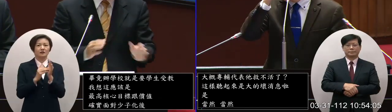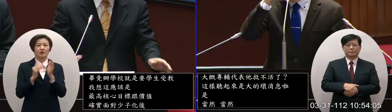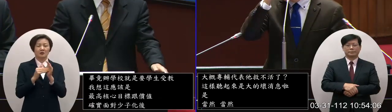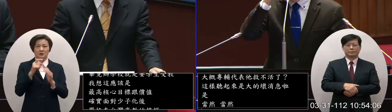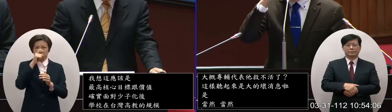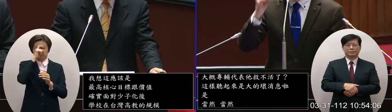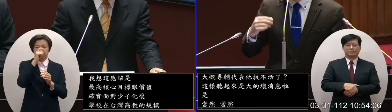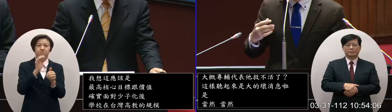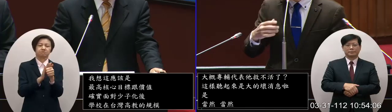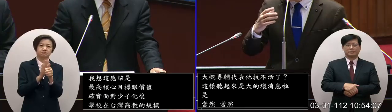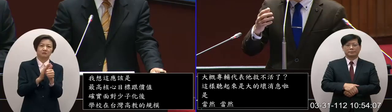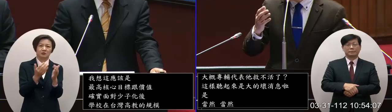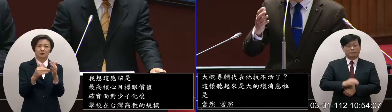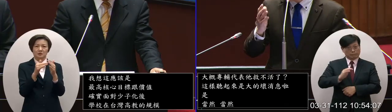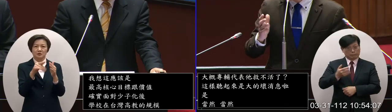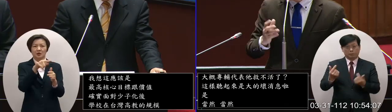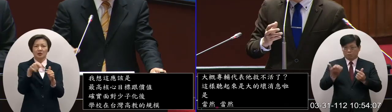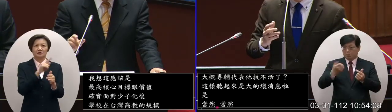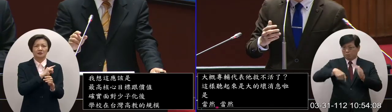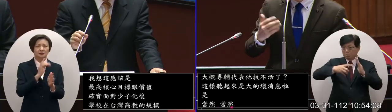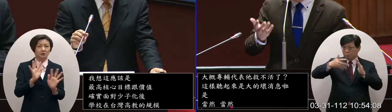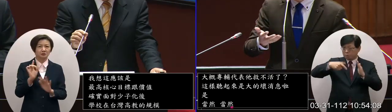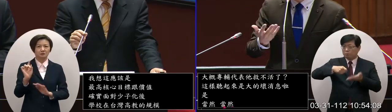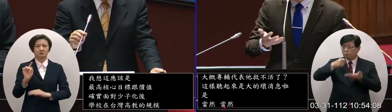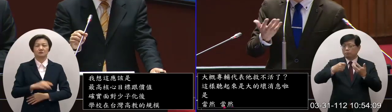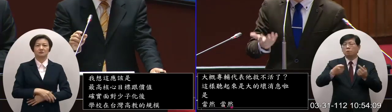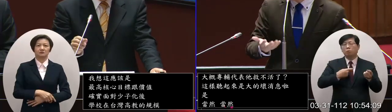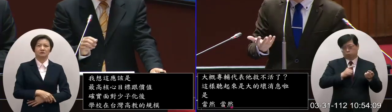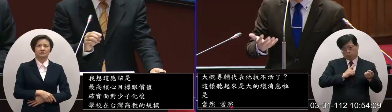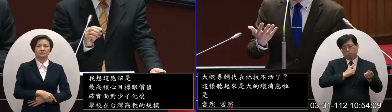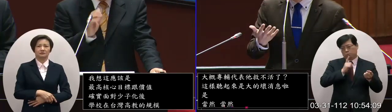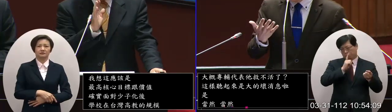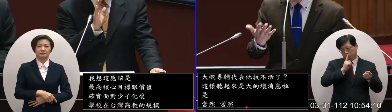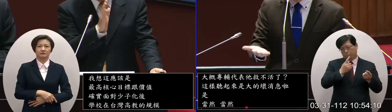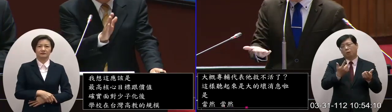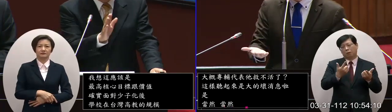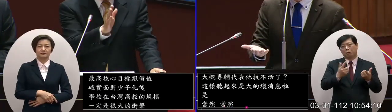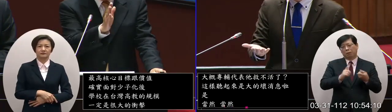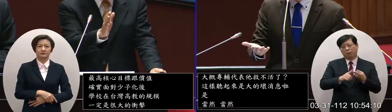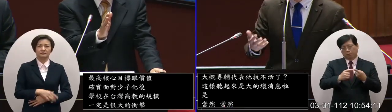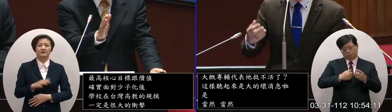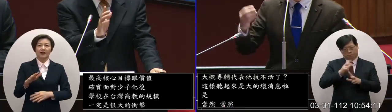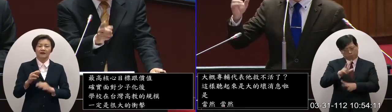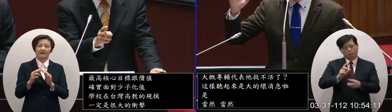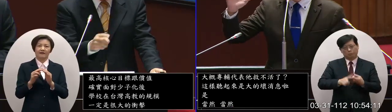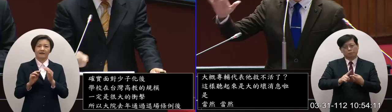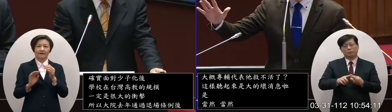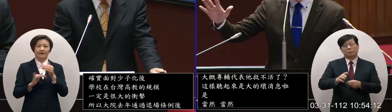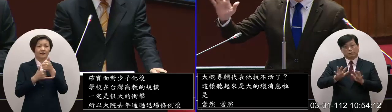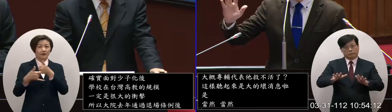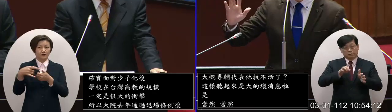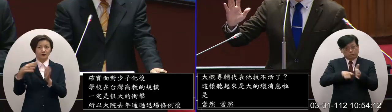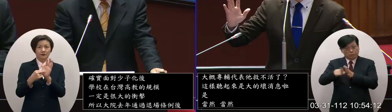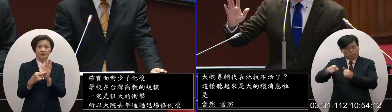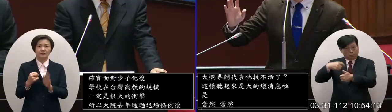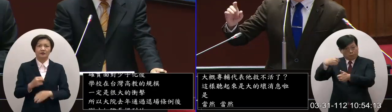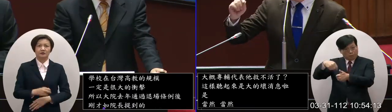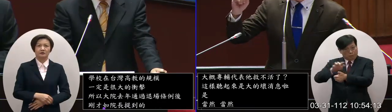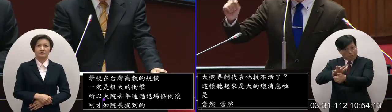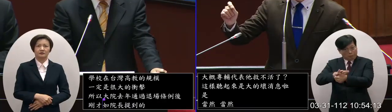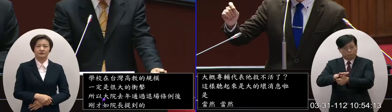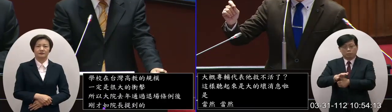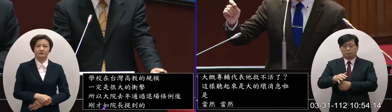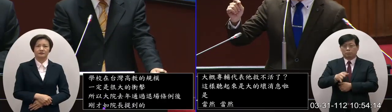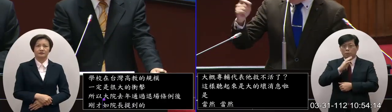真的要正視自己的狀態可是像剛才院長其實當然我認為院長也說了真心話因為現在專服出來之後